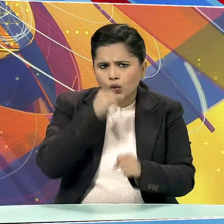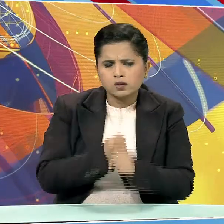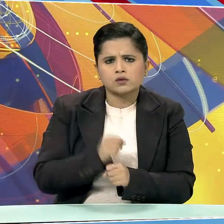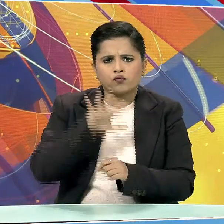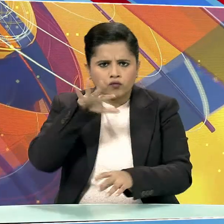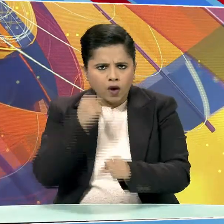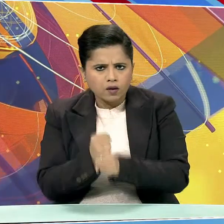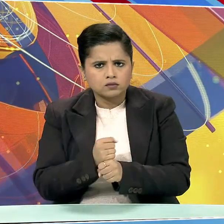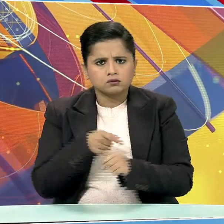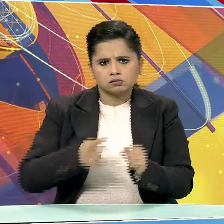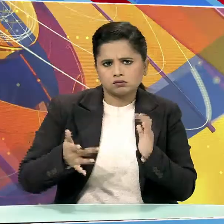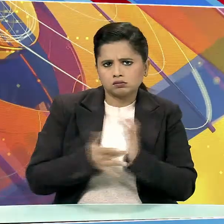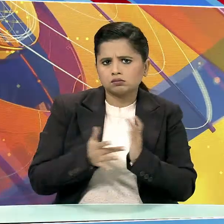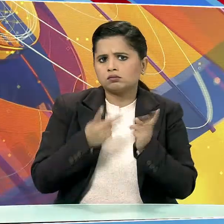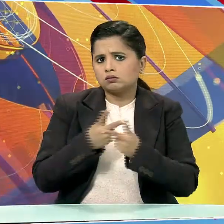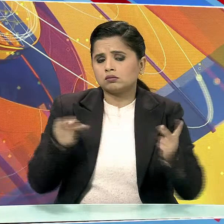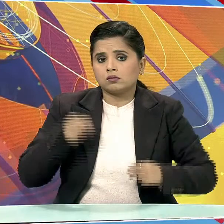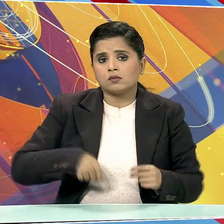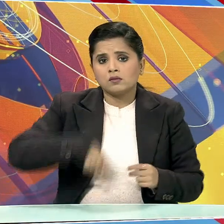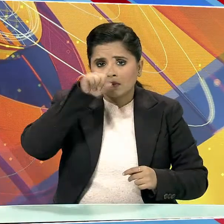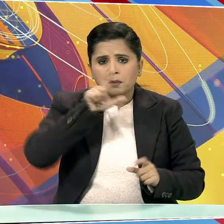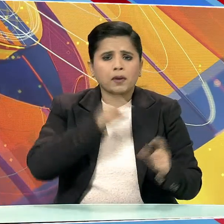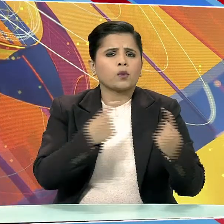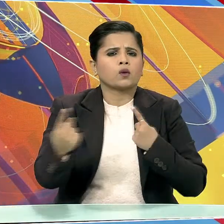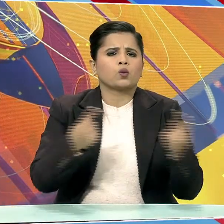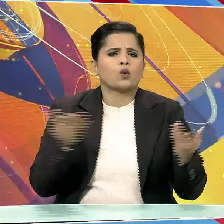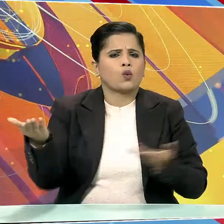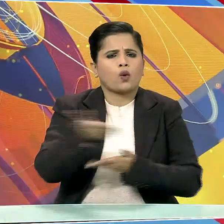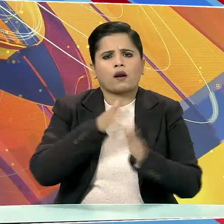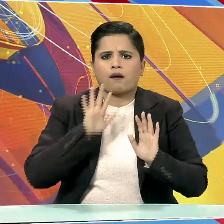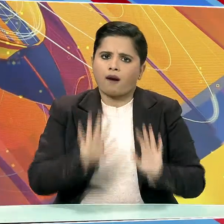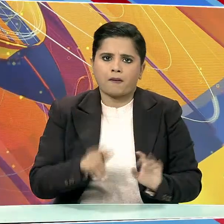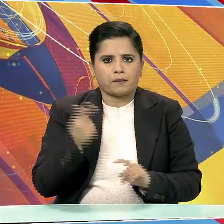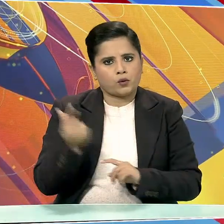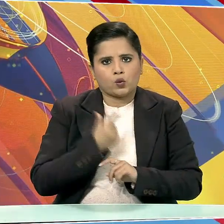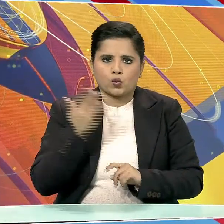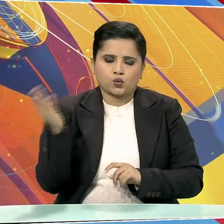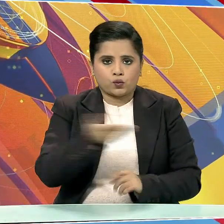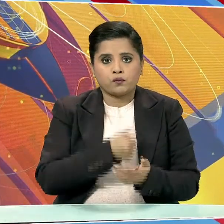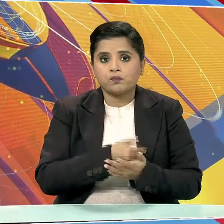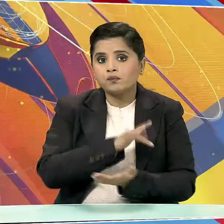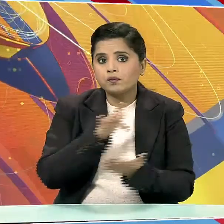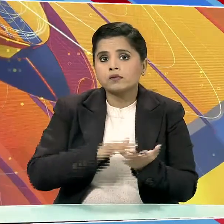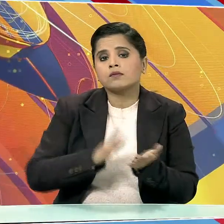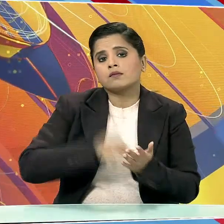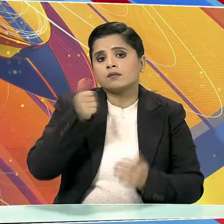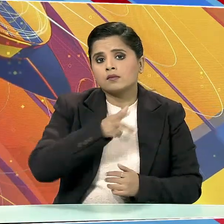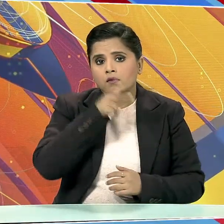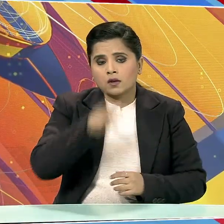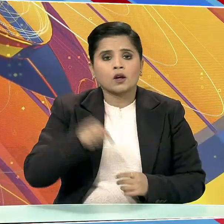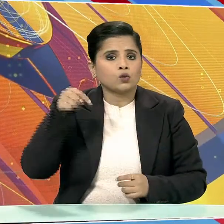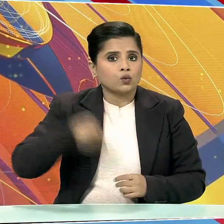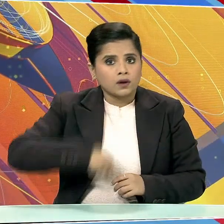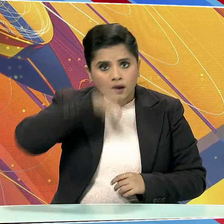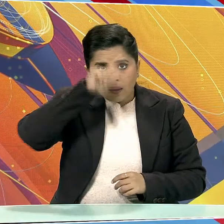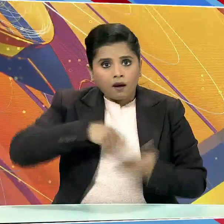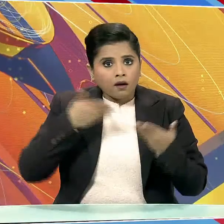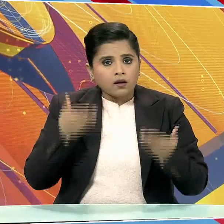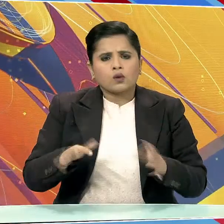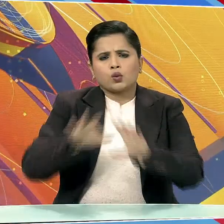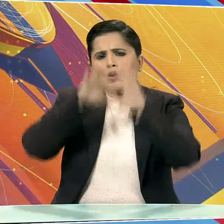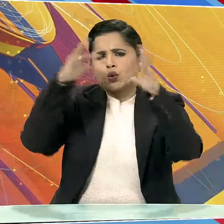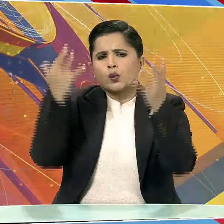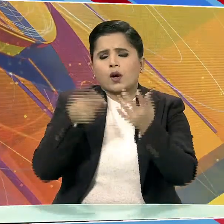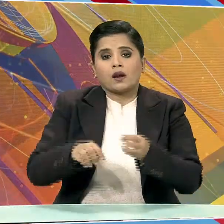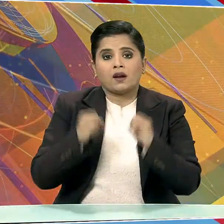5G जैसी तक्नीक देश के हर नागरिक के पास पहुँच रही है किंद्रिये मंत्री ने कहा कि आज भारत दुनिया में